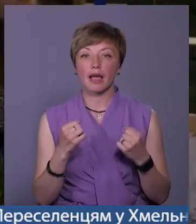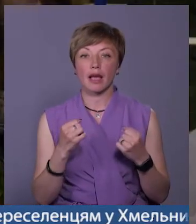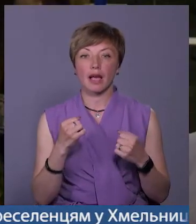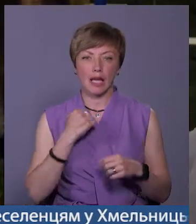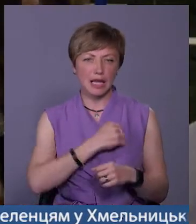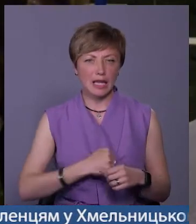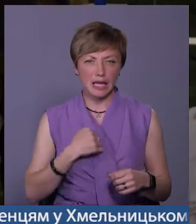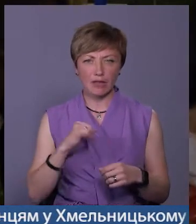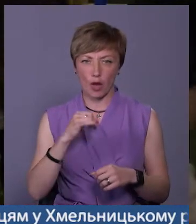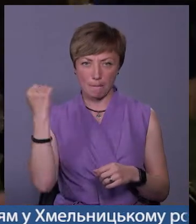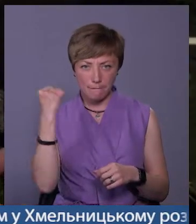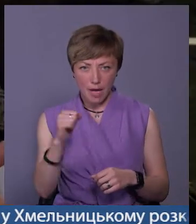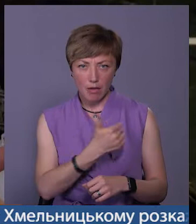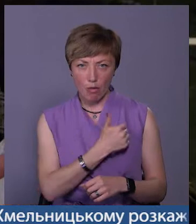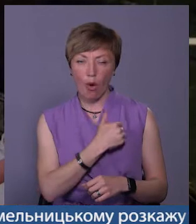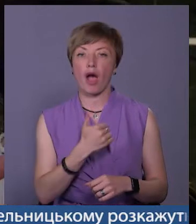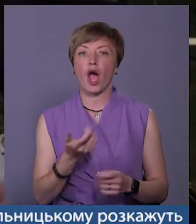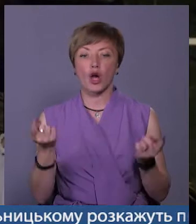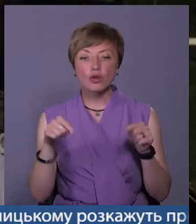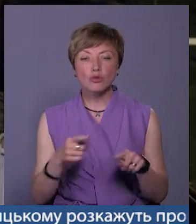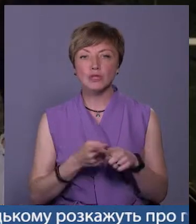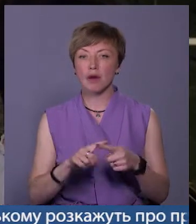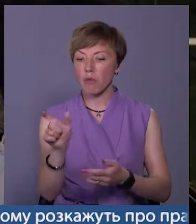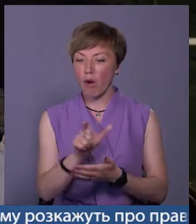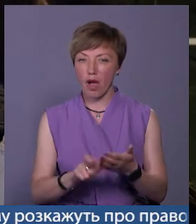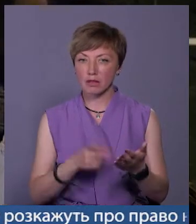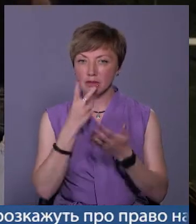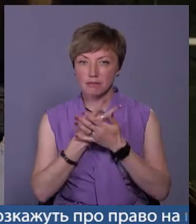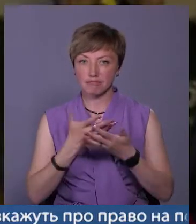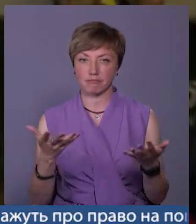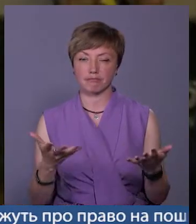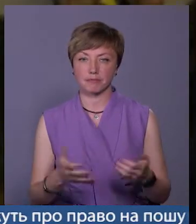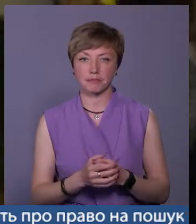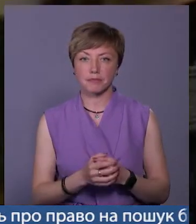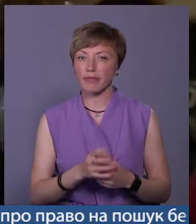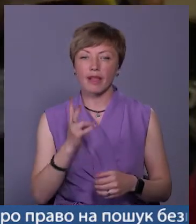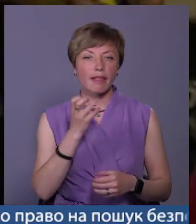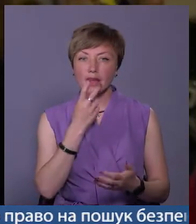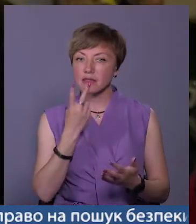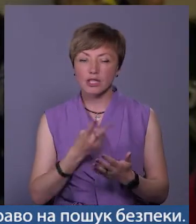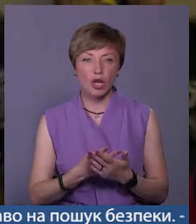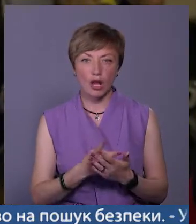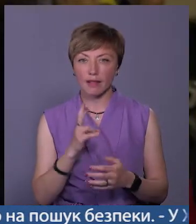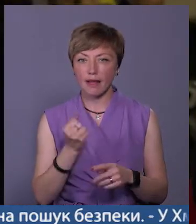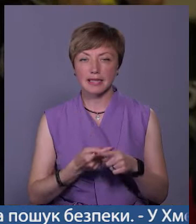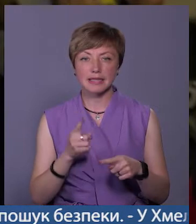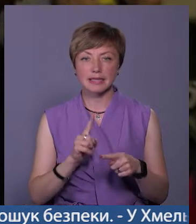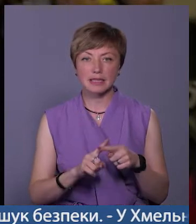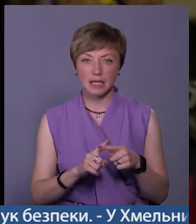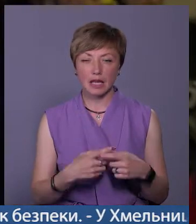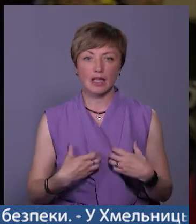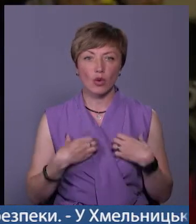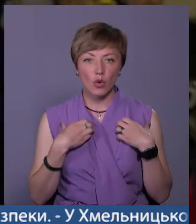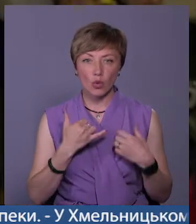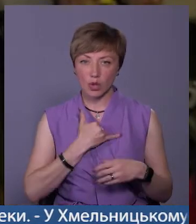гніву і перемоги. І тому це в поезіях дуже гарно звучало. Незважаючи на це лихоліття,